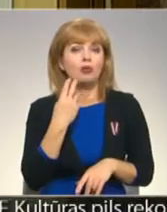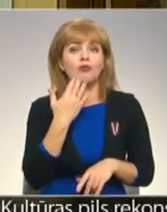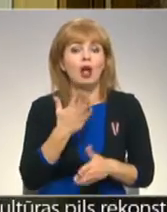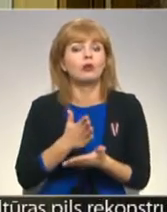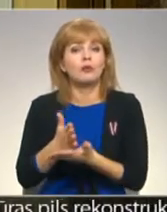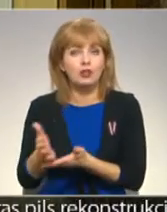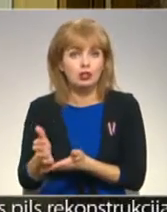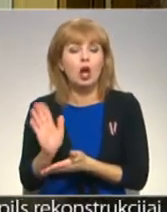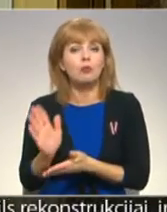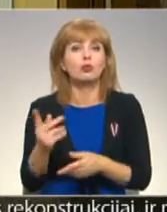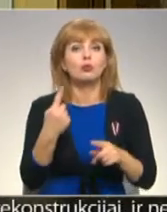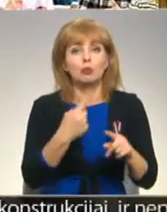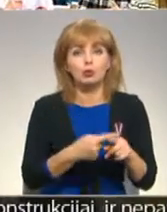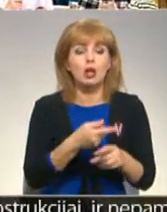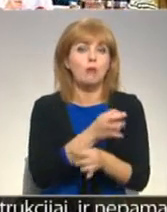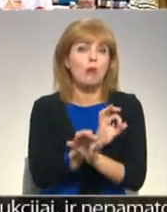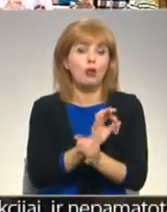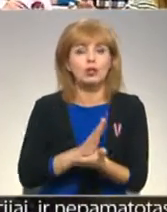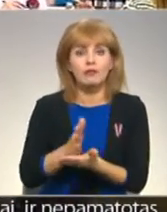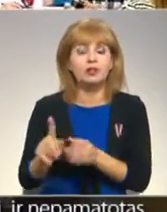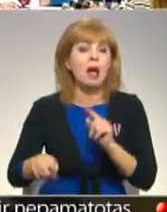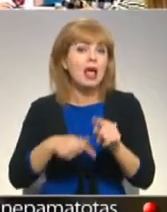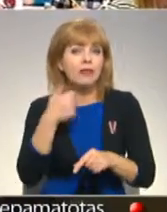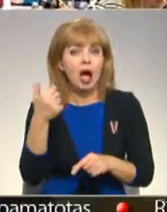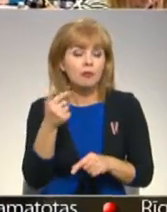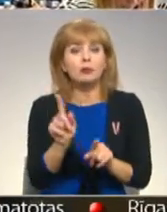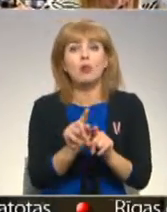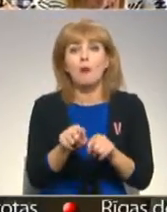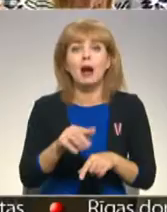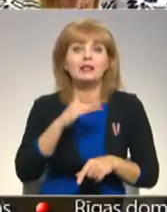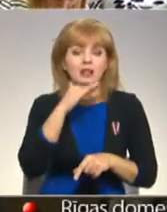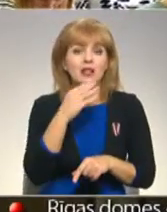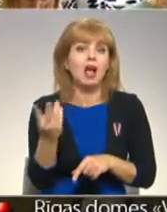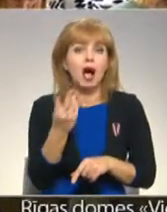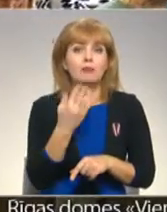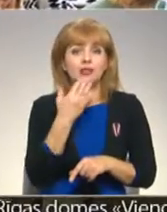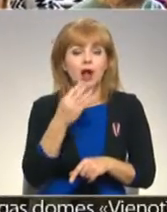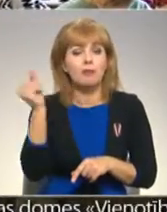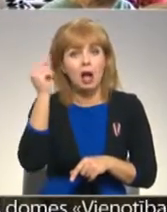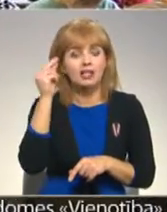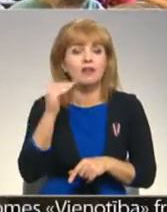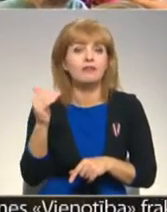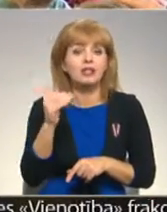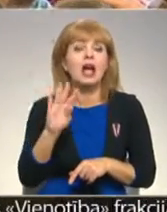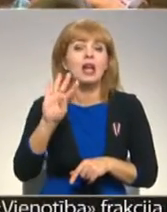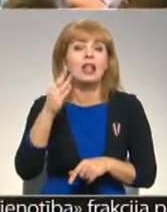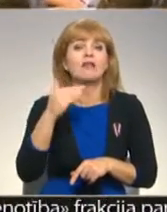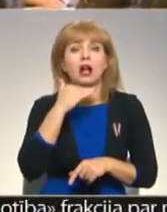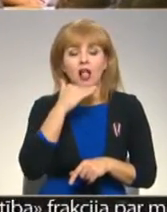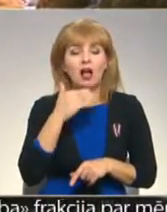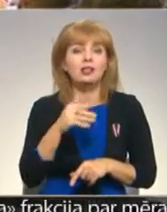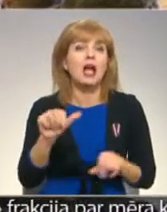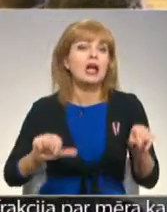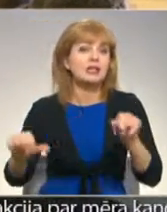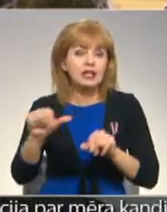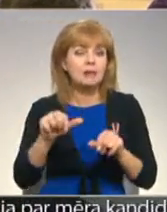bet ka tas būs arī plusiņš bioloģijas virzienā. Nākamajā gadā šī pati klase abās valodās apgūs arī fiziku, bet devītajā klasē ķīmiju un